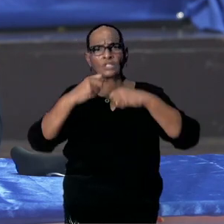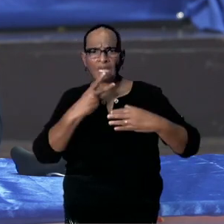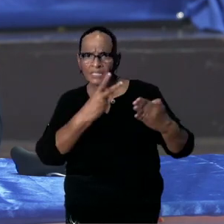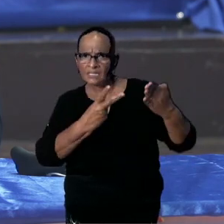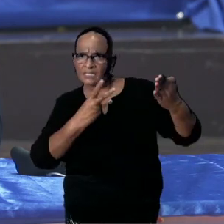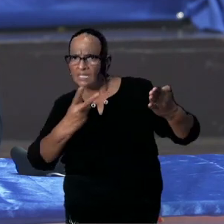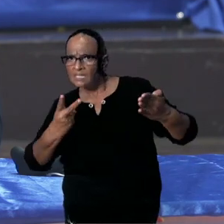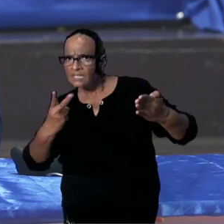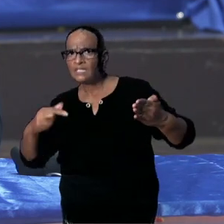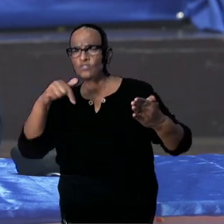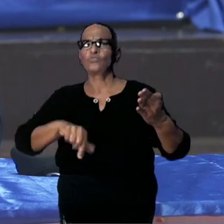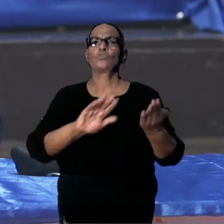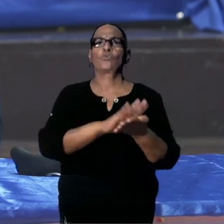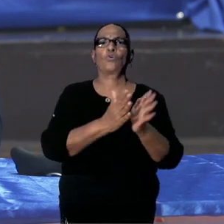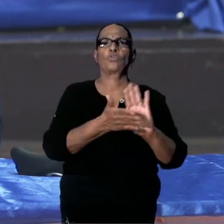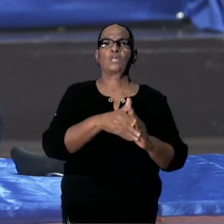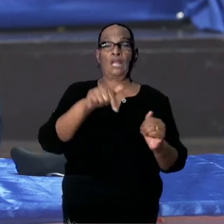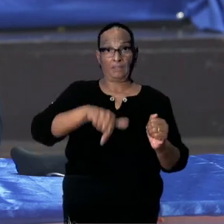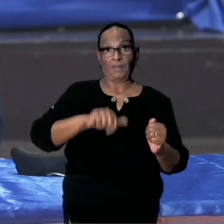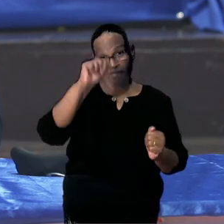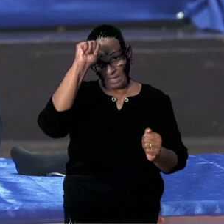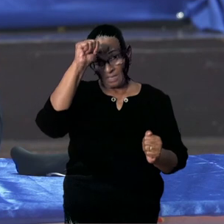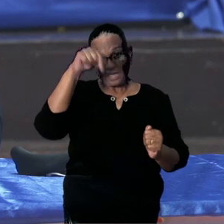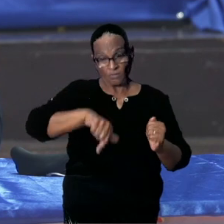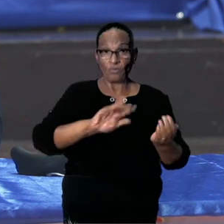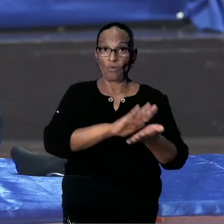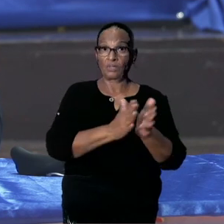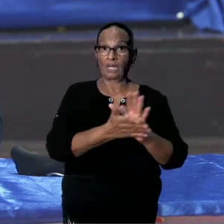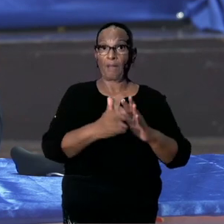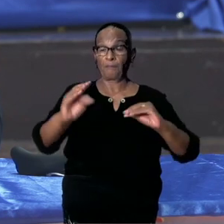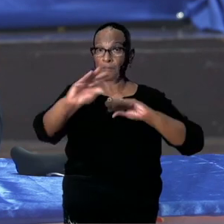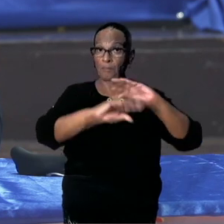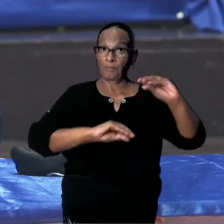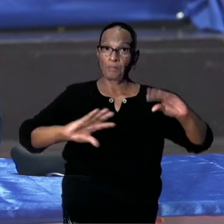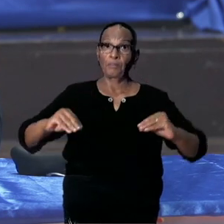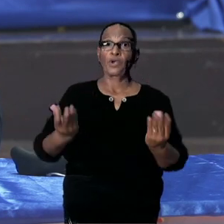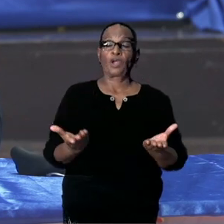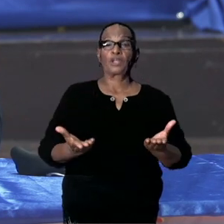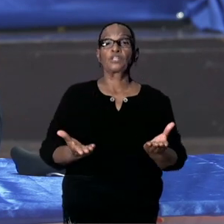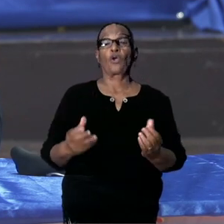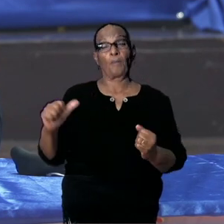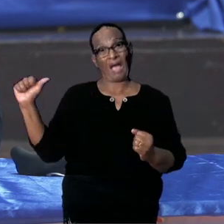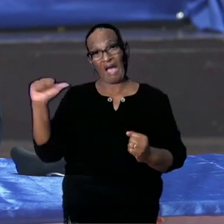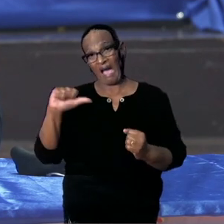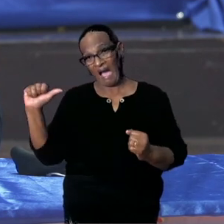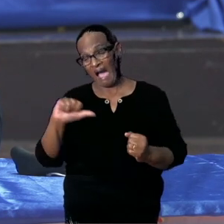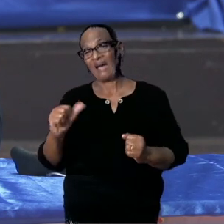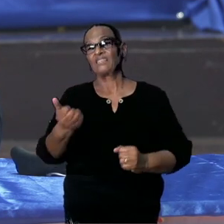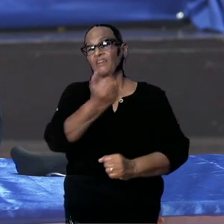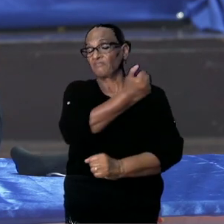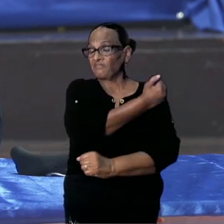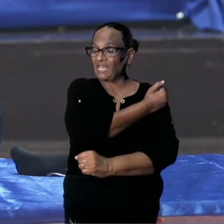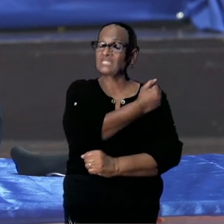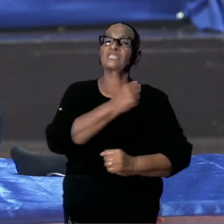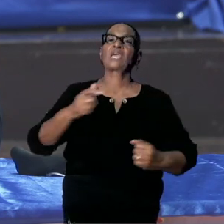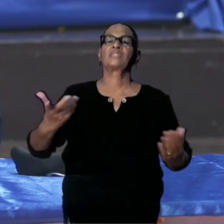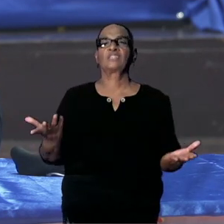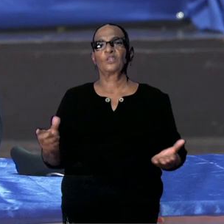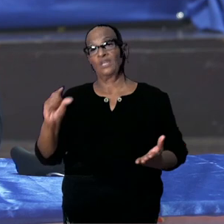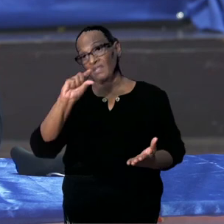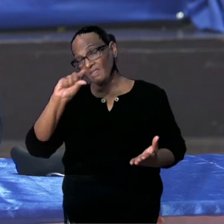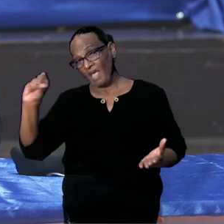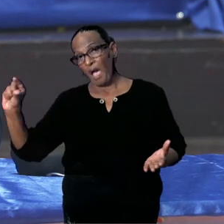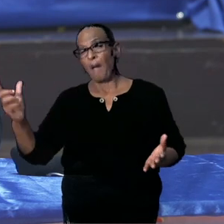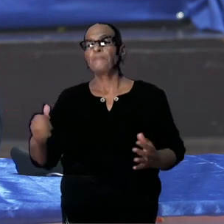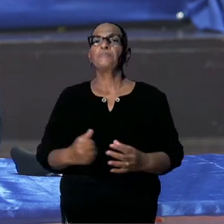onderhandeling die we nu voeren met India. Het gaat daarbij ook om het COVID-Shield vaccin, dat is AstraZeneca. Het merk is